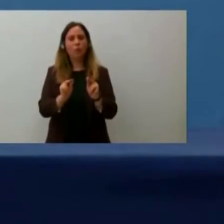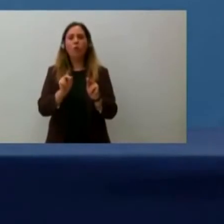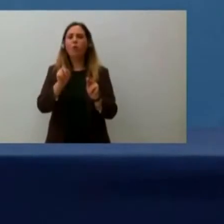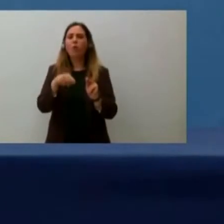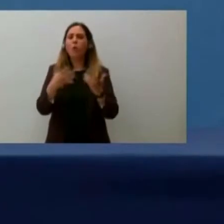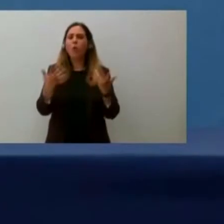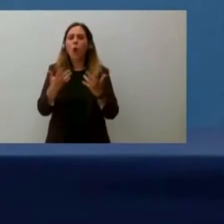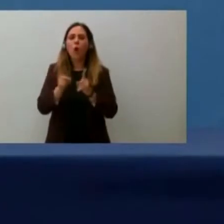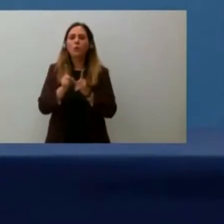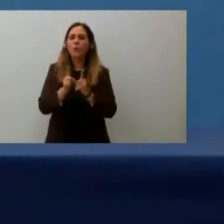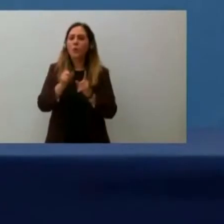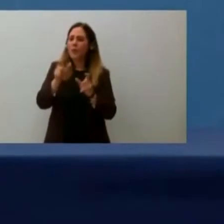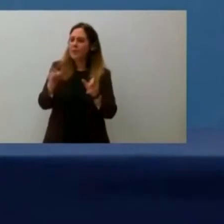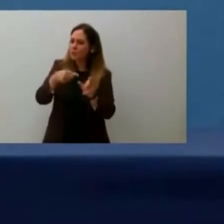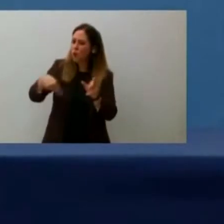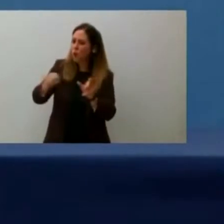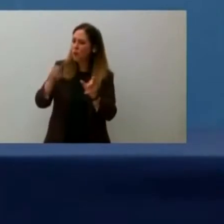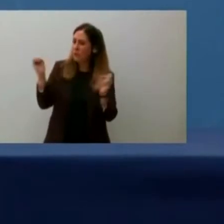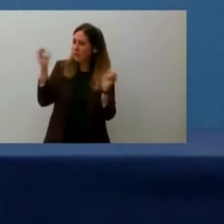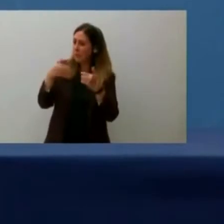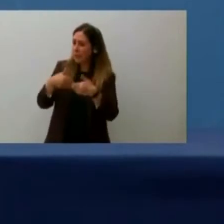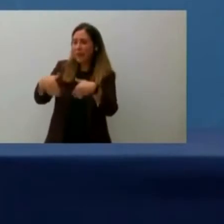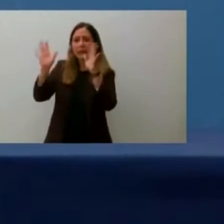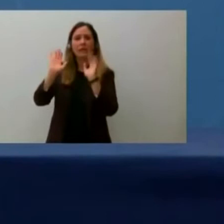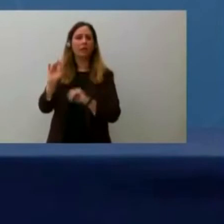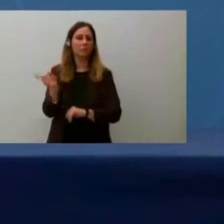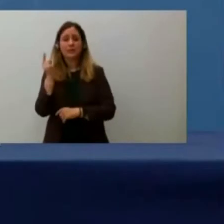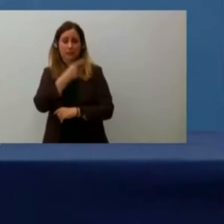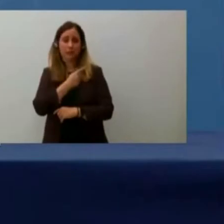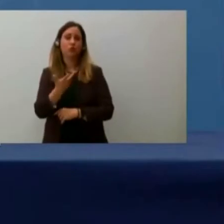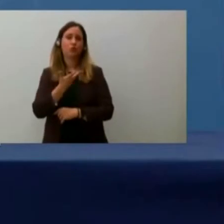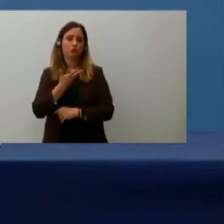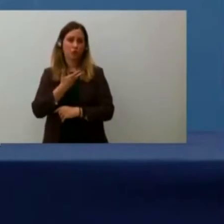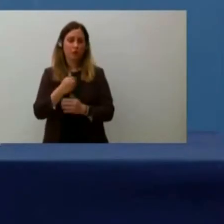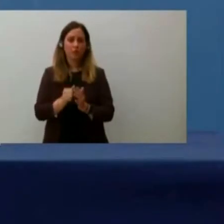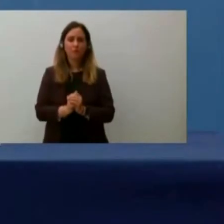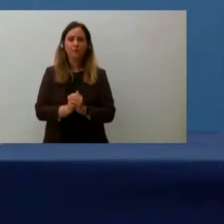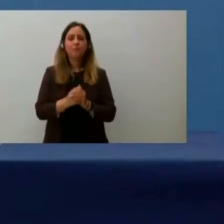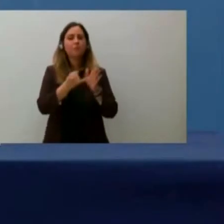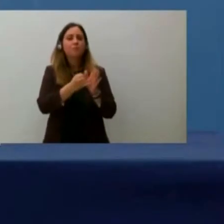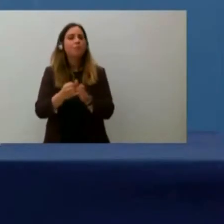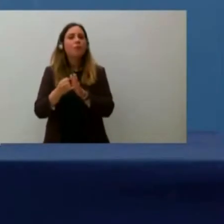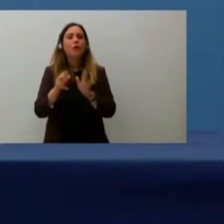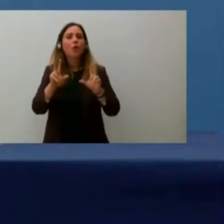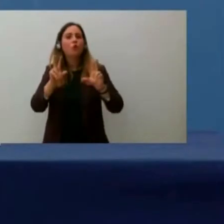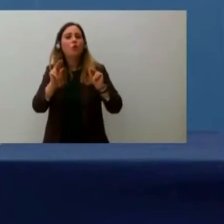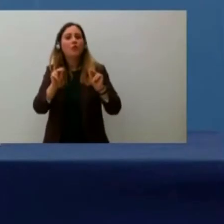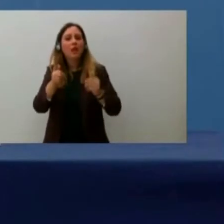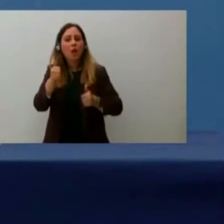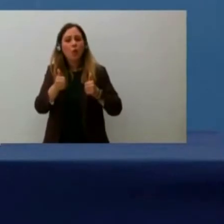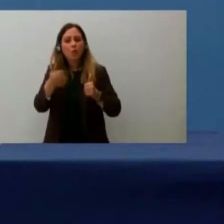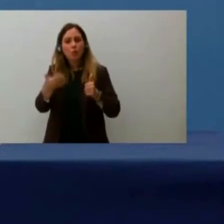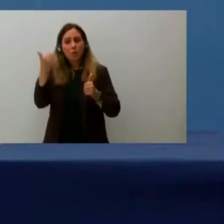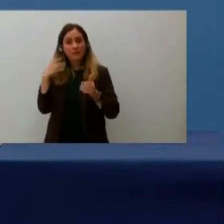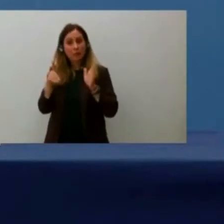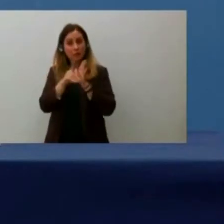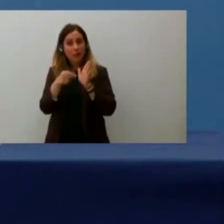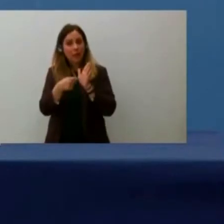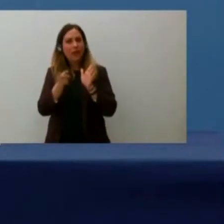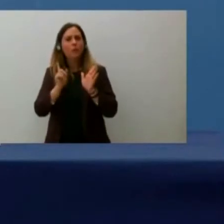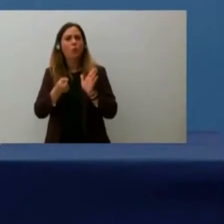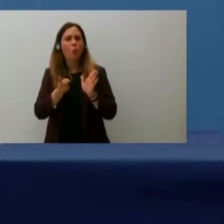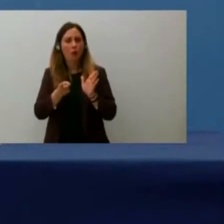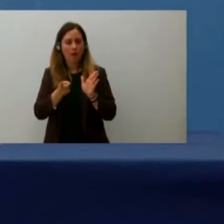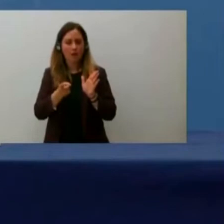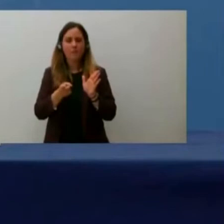indietro nessuno, quindi assiste, aiuta. Quali sono le novità del decreto rispetto al passato? Per la prima volta